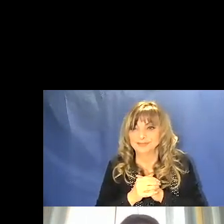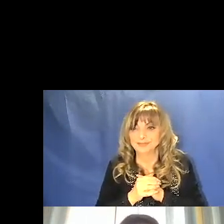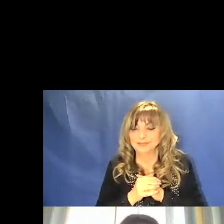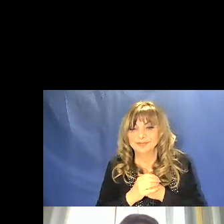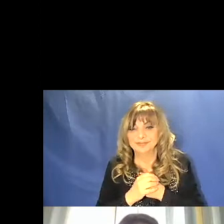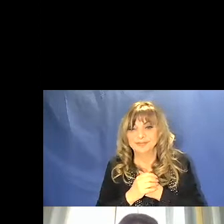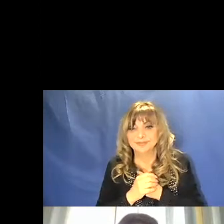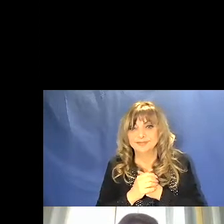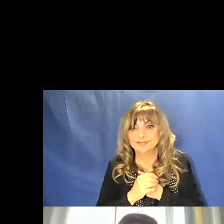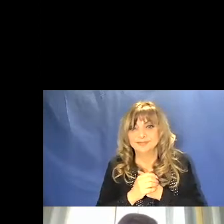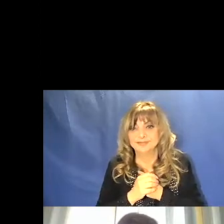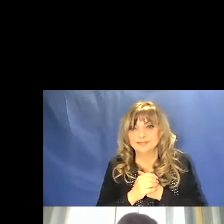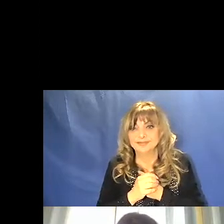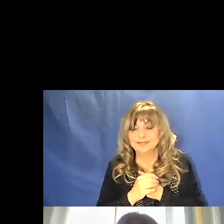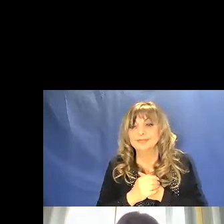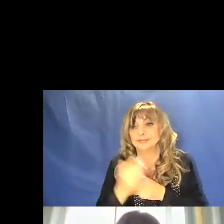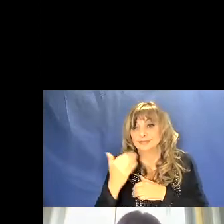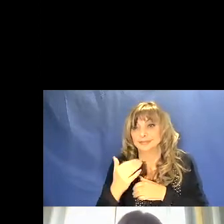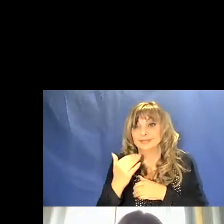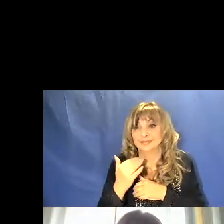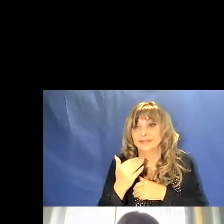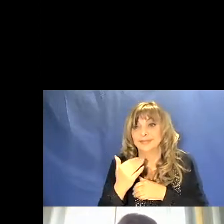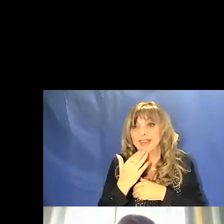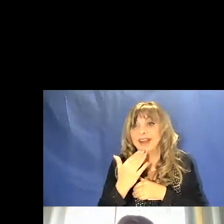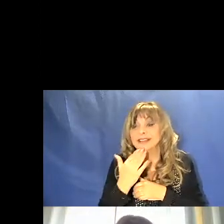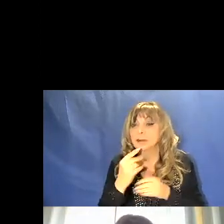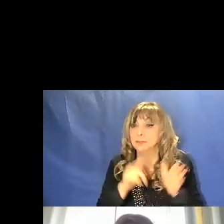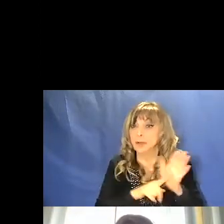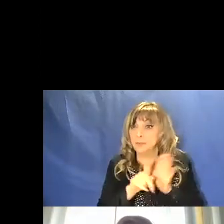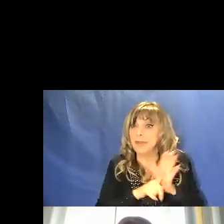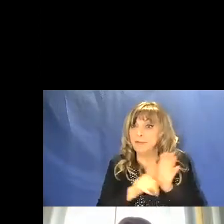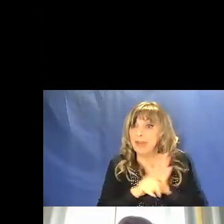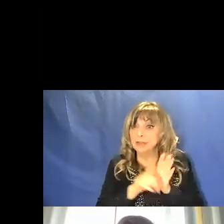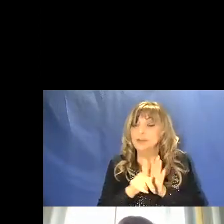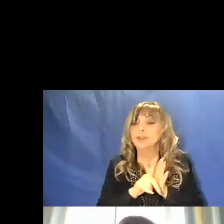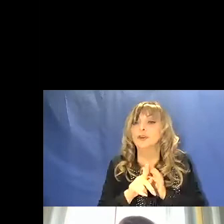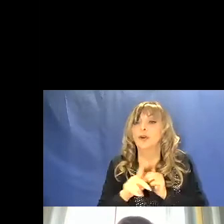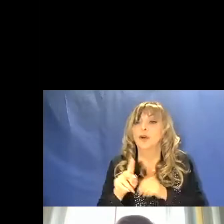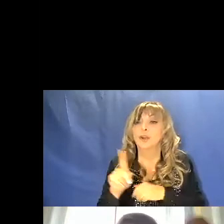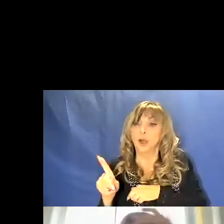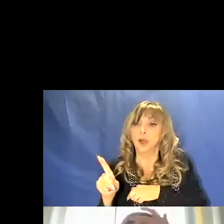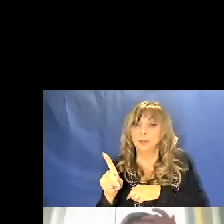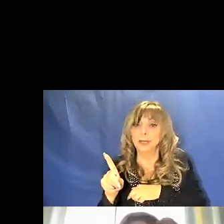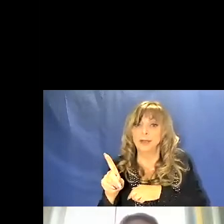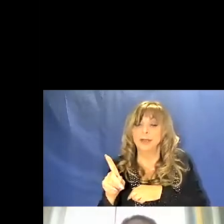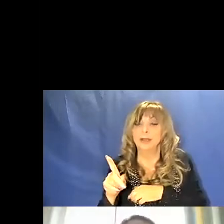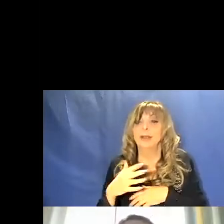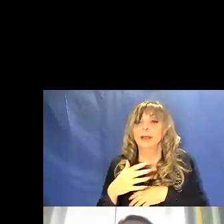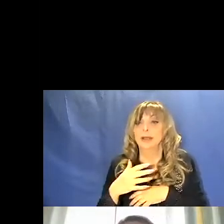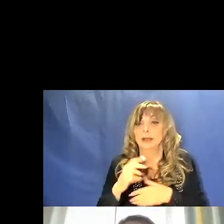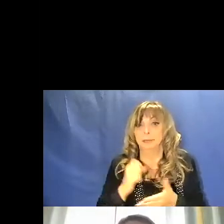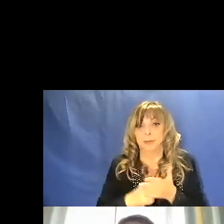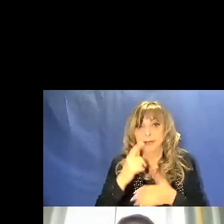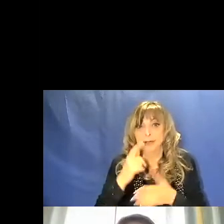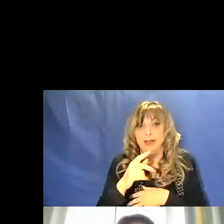Fu grazie all'effetto Doppler che un importante astronomo, Edwin Hubble, nel